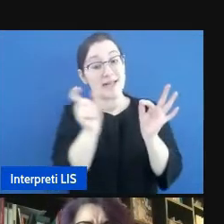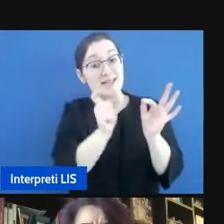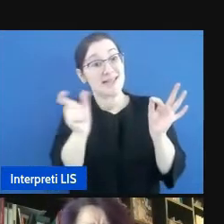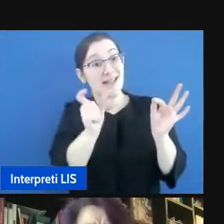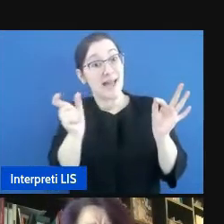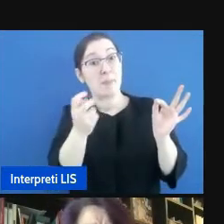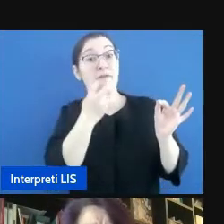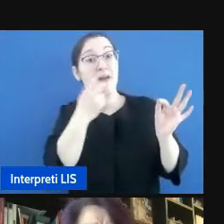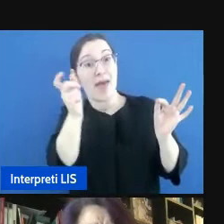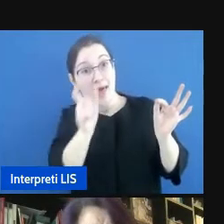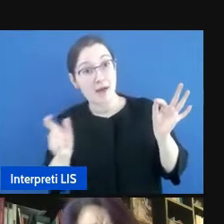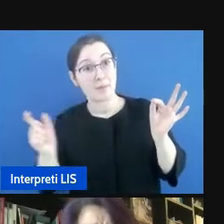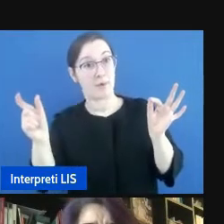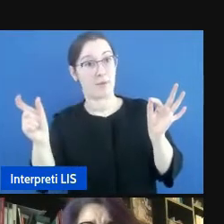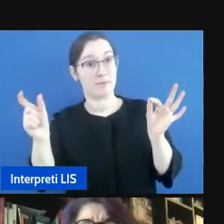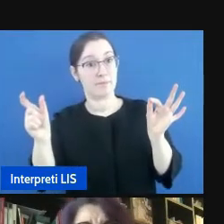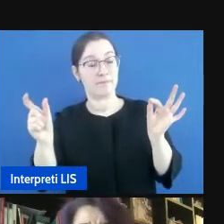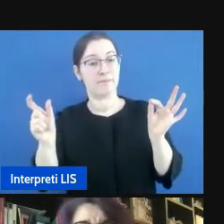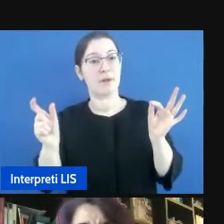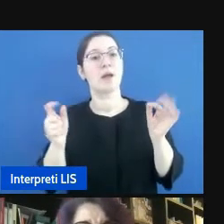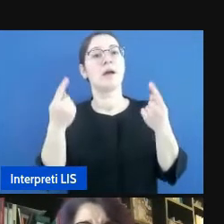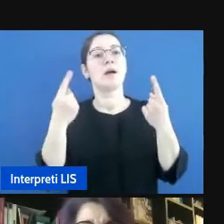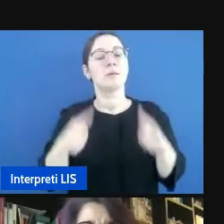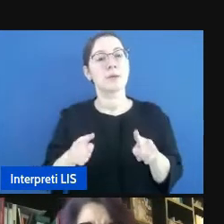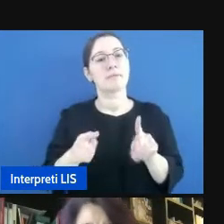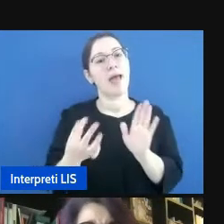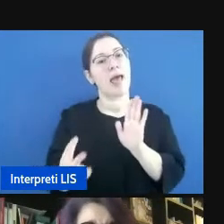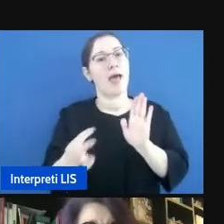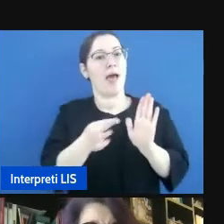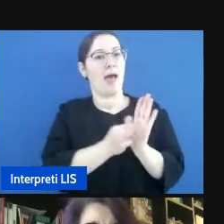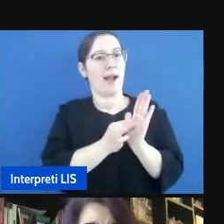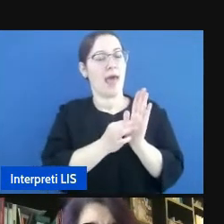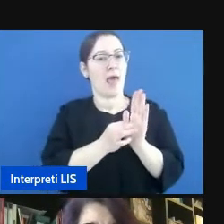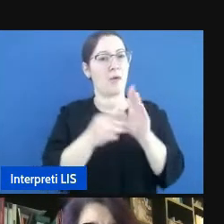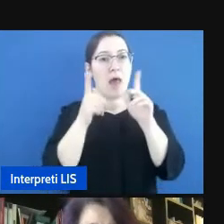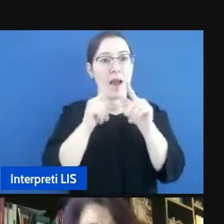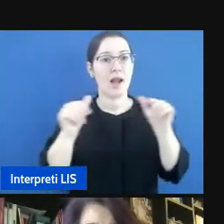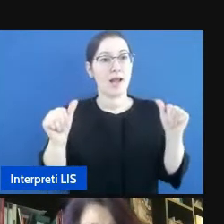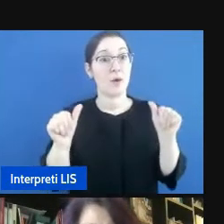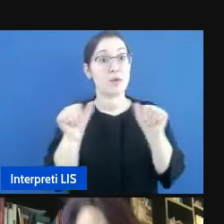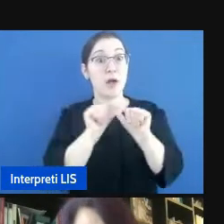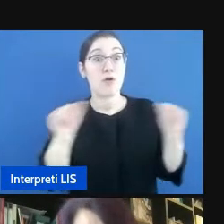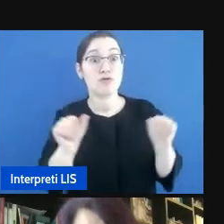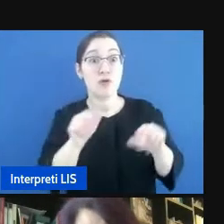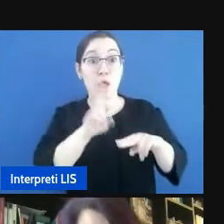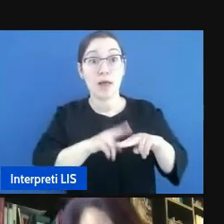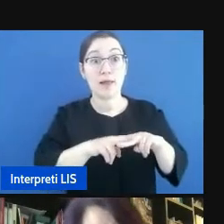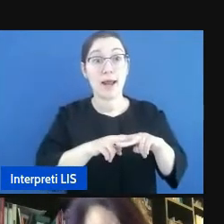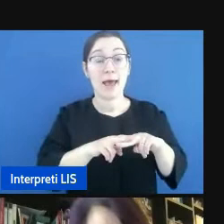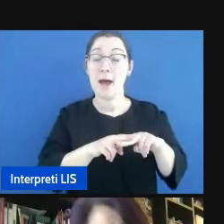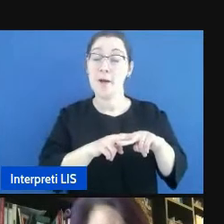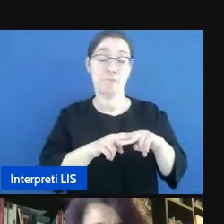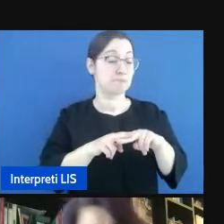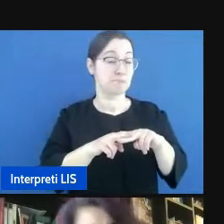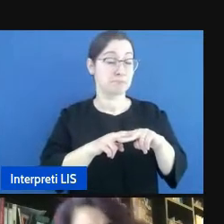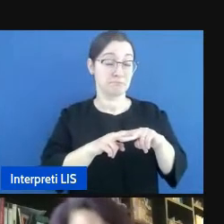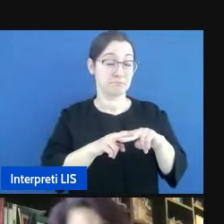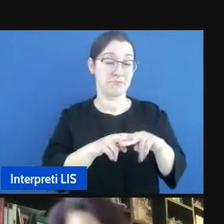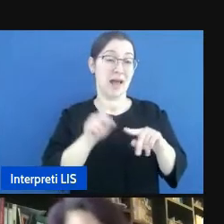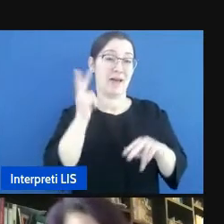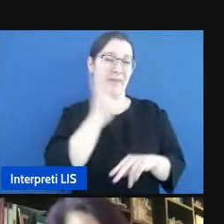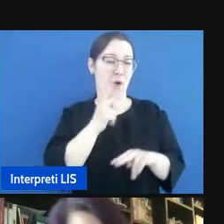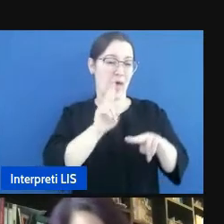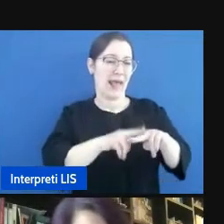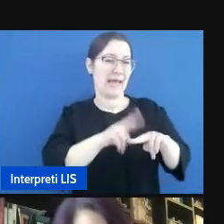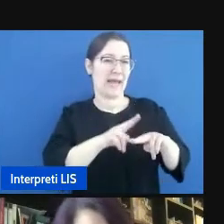da un punto di vista linguistico che non è solo dell'italiano, di questo italiano non standard, ma